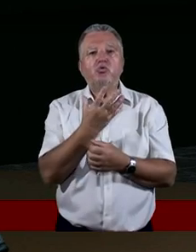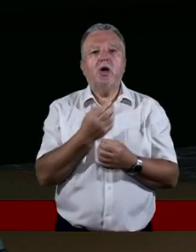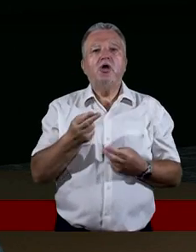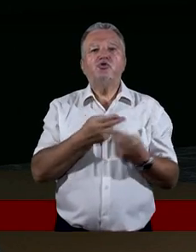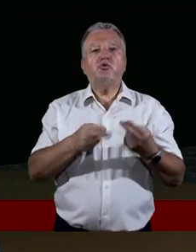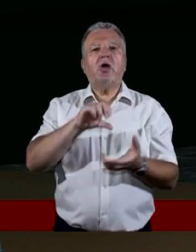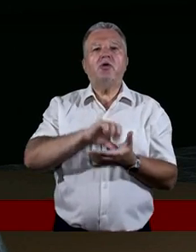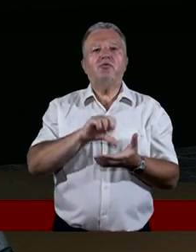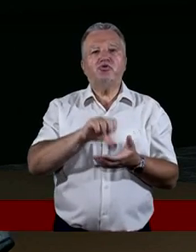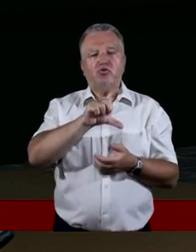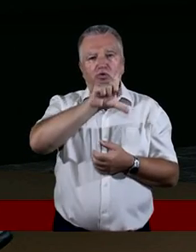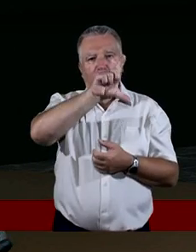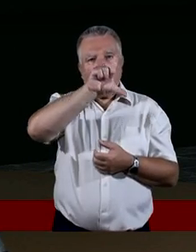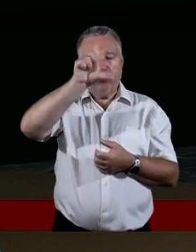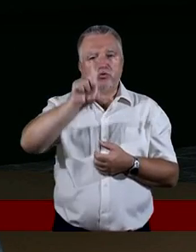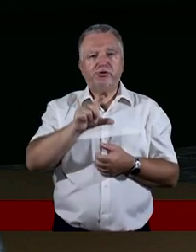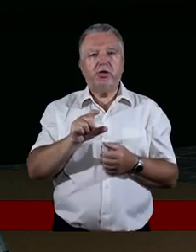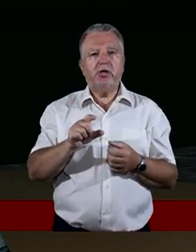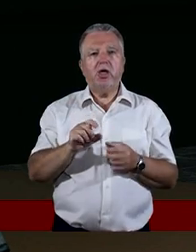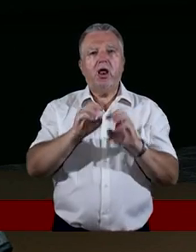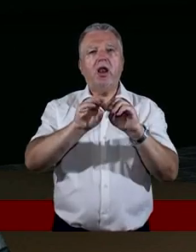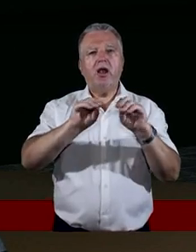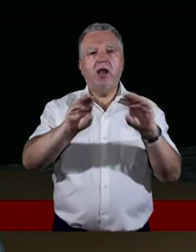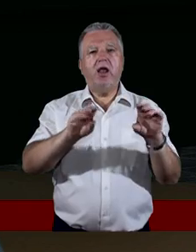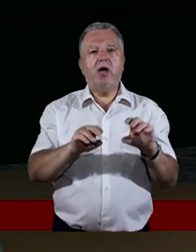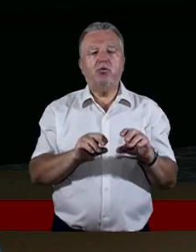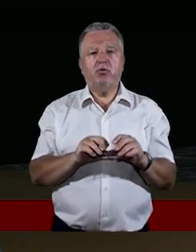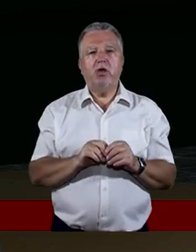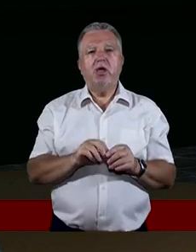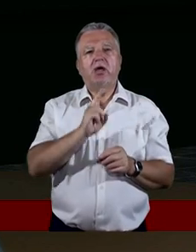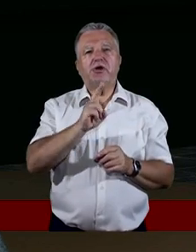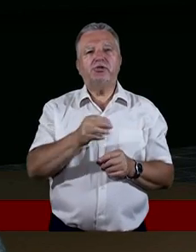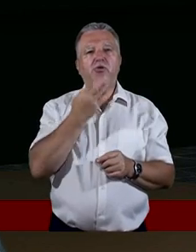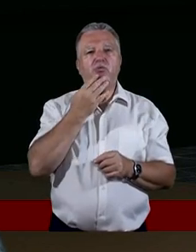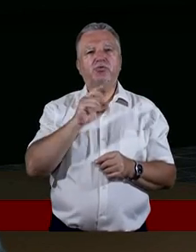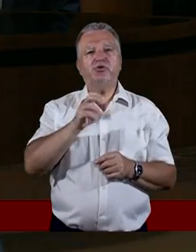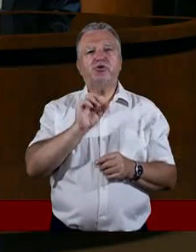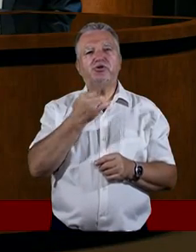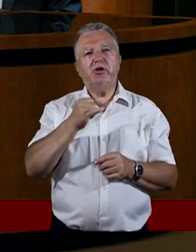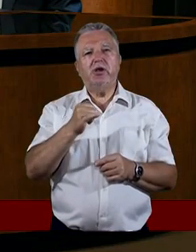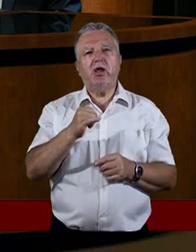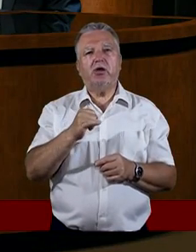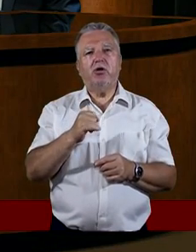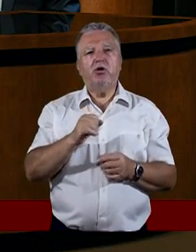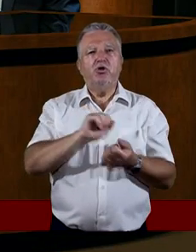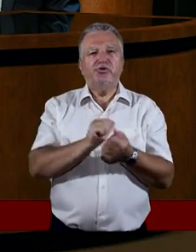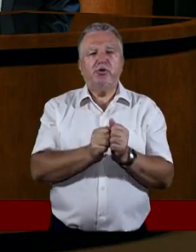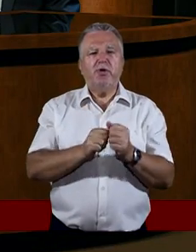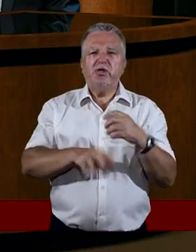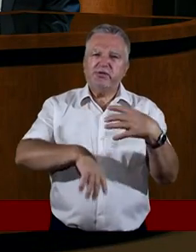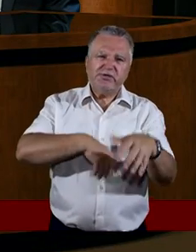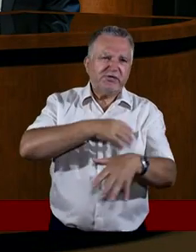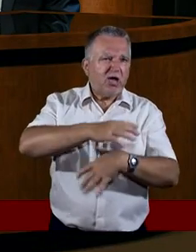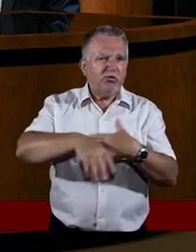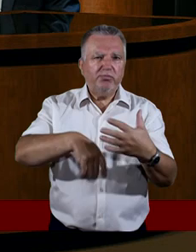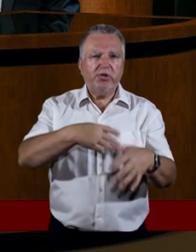ludzkich różnych ideologii, słuchają tego człowieka innego. Każdy człowiek mówi co innego. Więc to zagubienie, moim zdaniem, jest